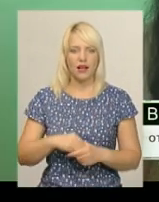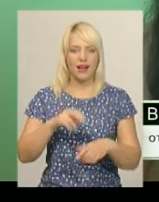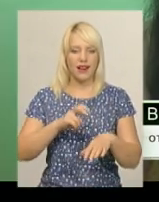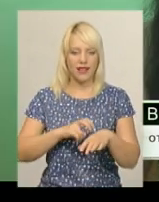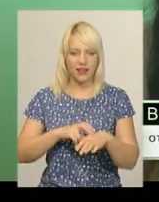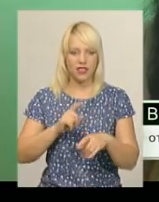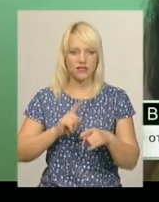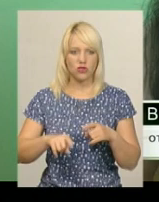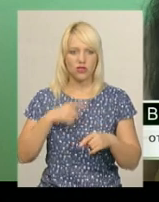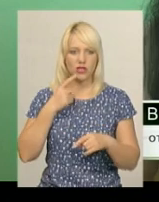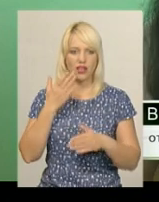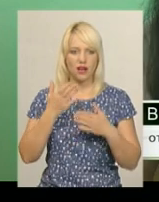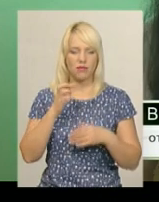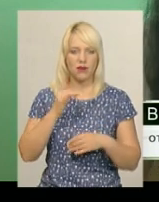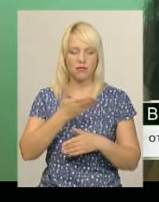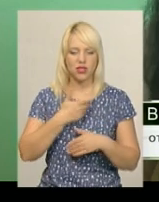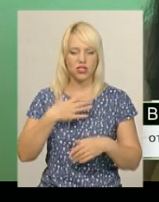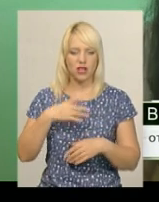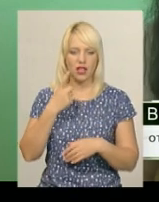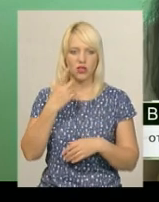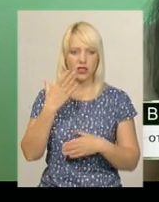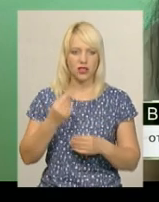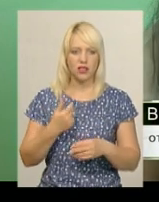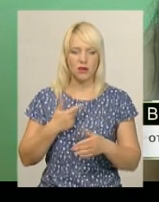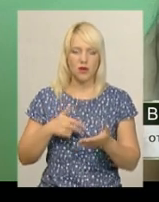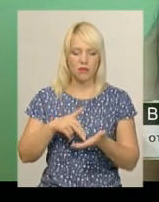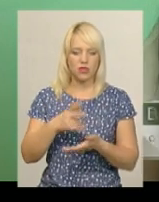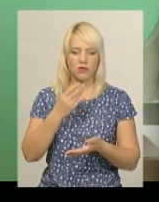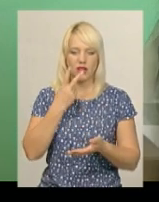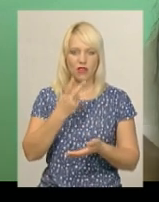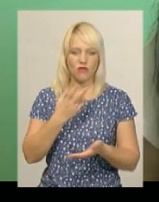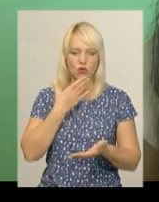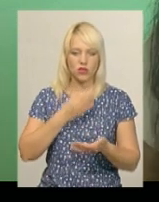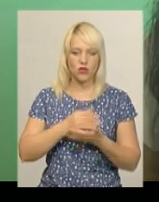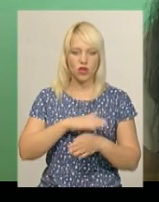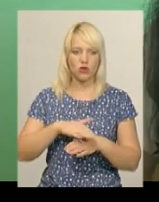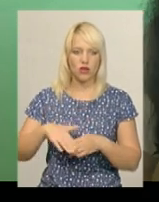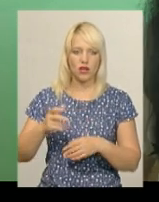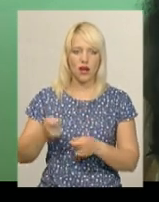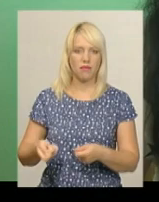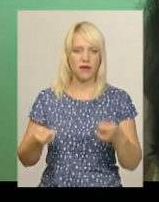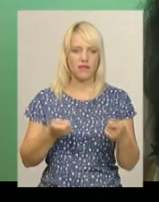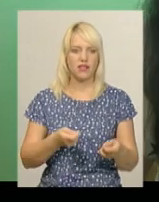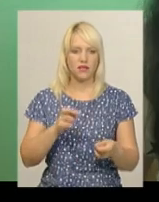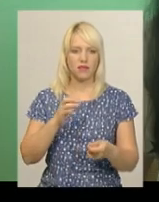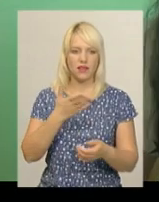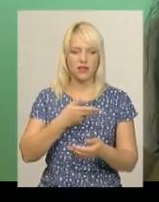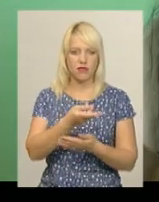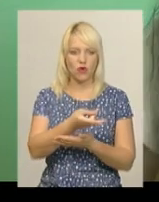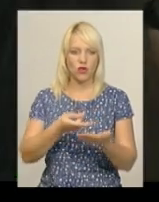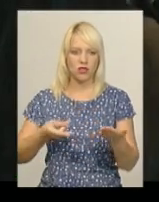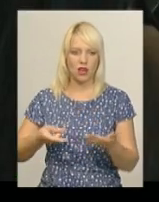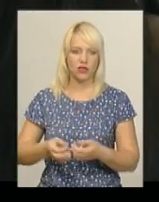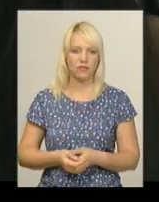якби ми ще дочекалися б хоча б один день, то вже прийшли не на двох своїх ногах, а як то кажуть, привезли б нас вже в горизонтальному